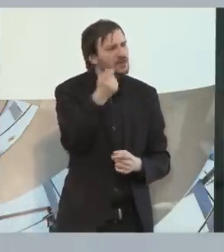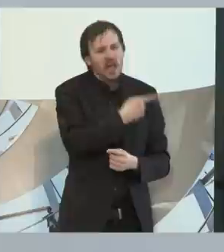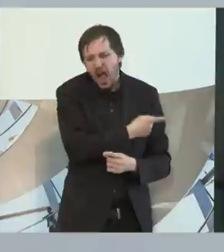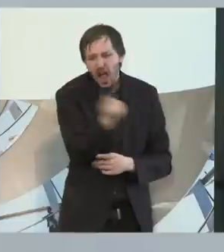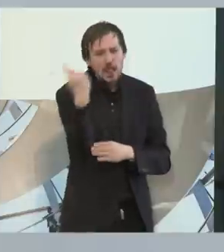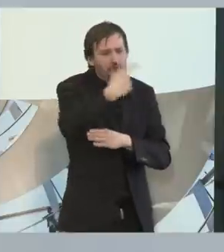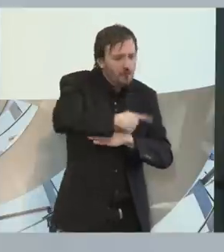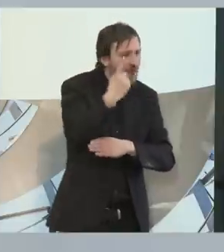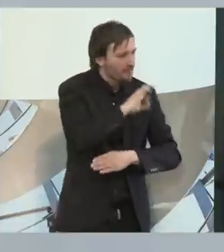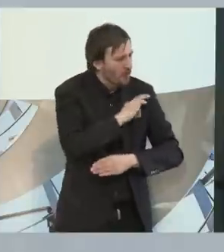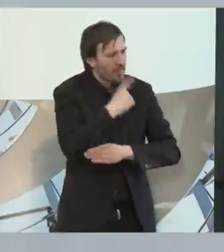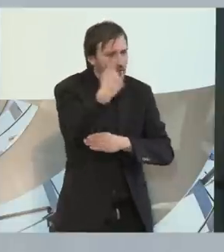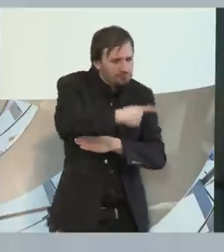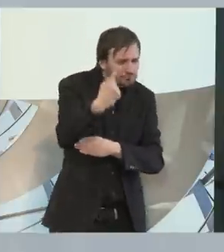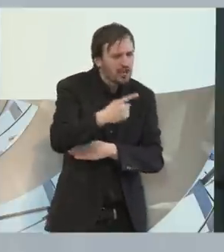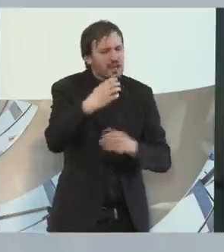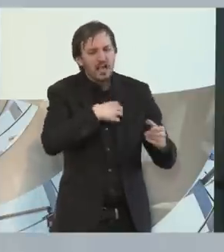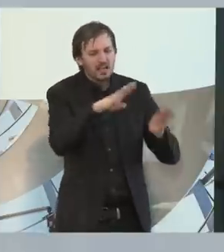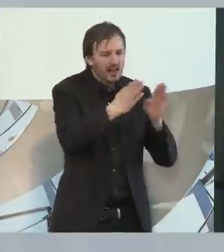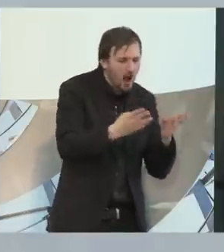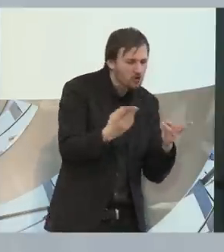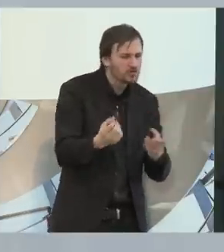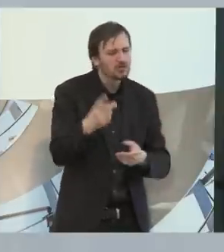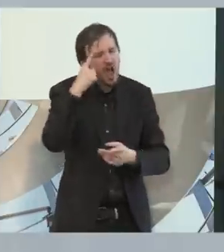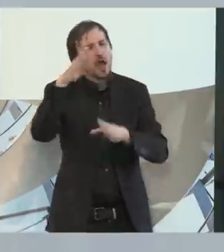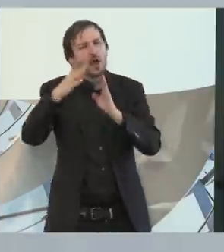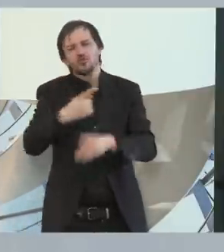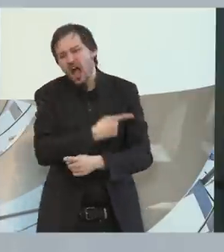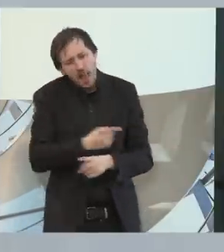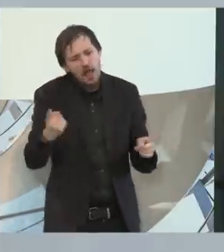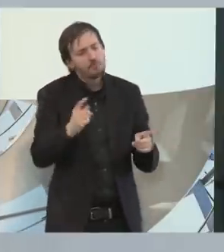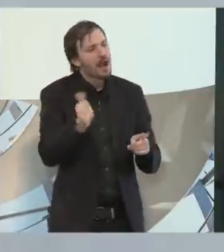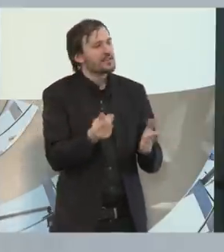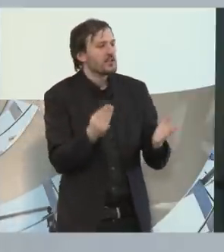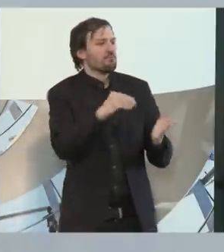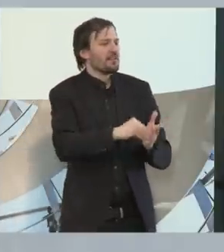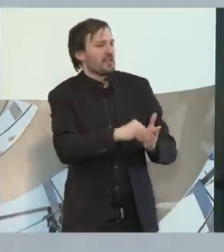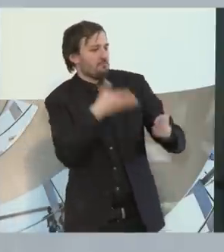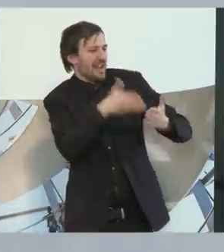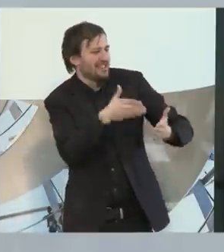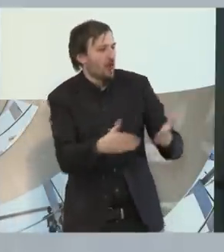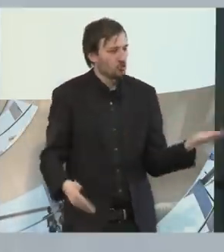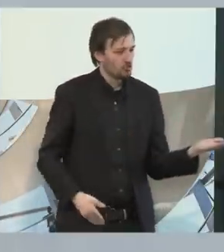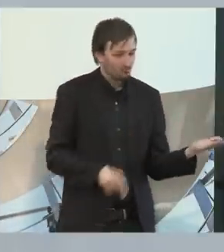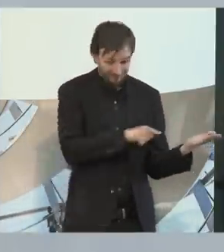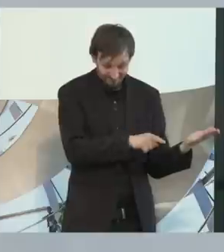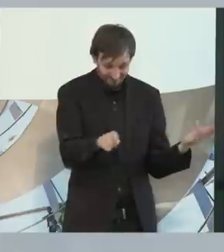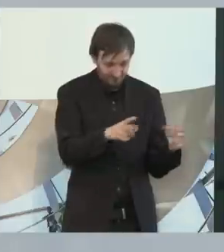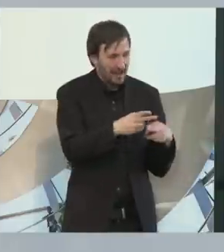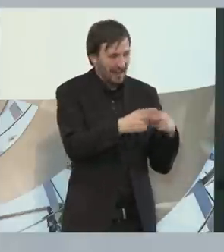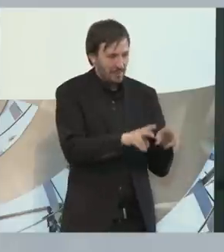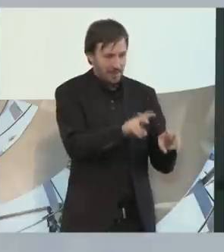Ob das im Krankenhaus war, ob das im Rathaus war, ganz egal, wo man war, auch in den Privatfirmen. Wo diese Generation in Rente ging, da hat sich